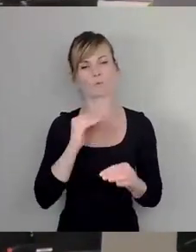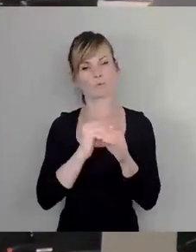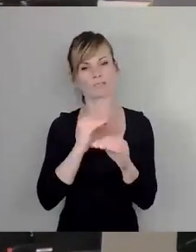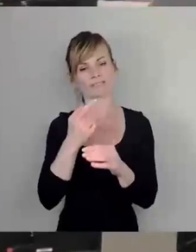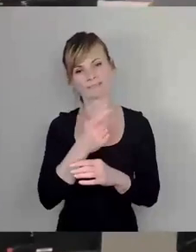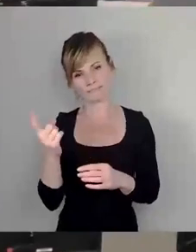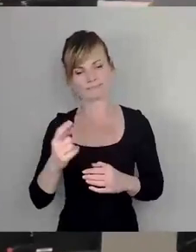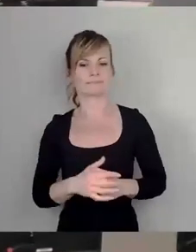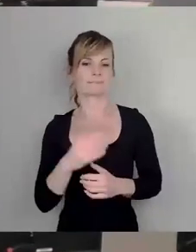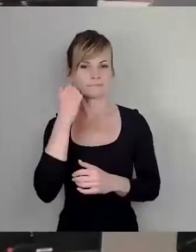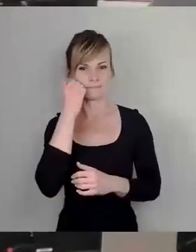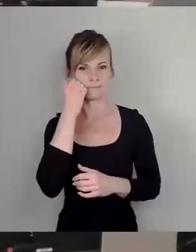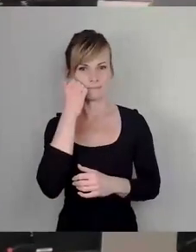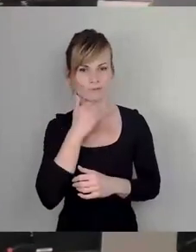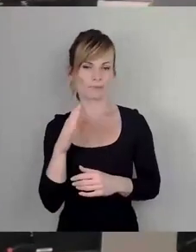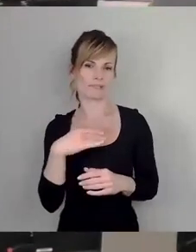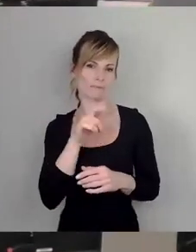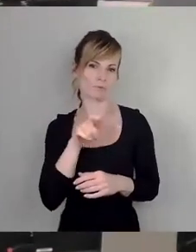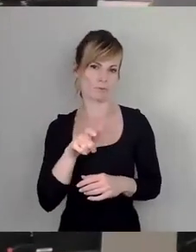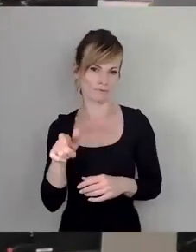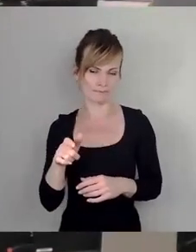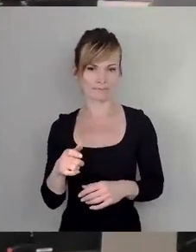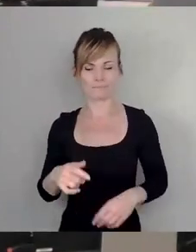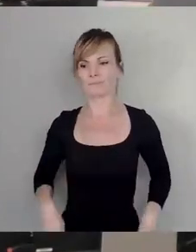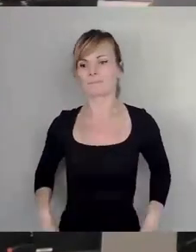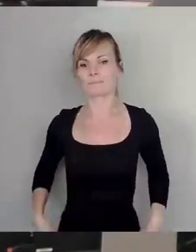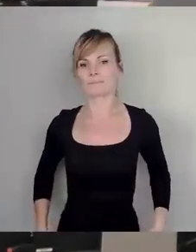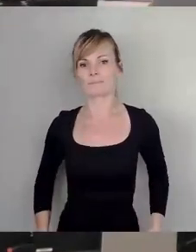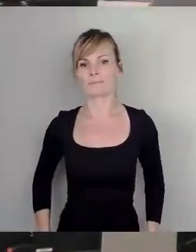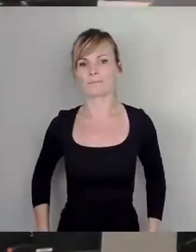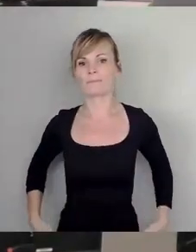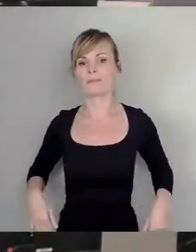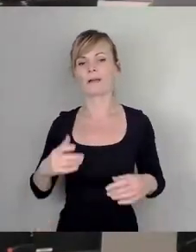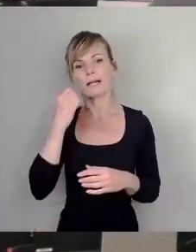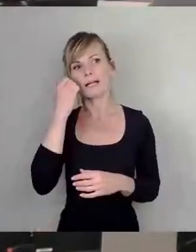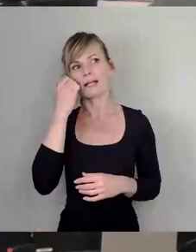Mitbürgerinnen und Mitbürger, liebe Jugend,